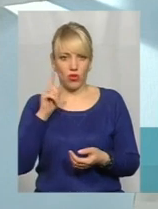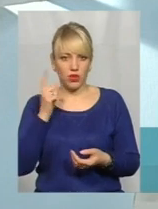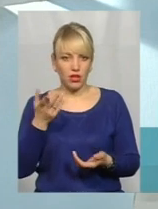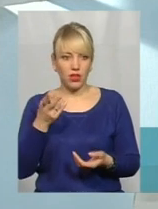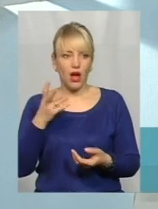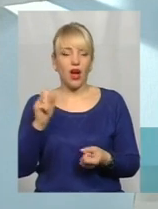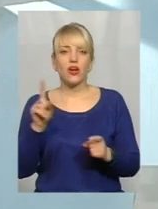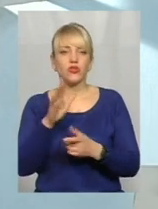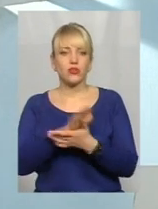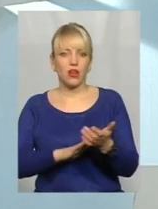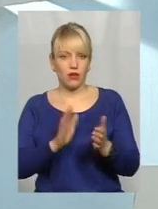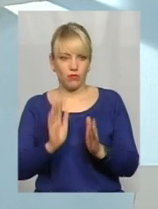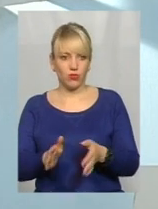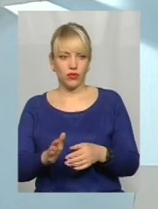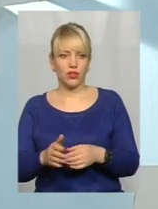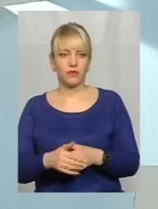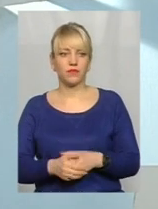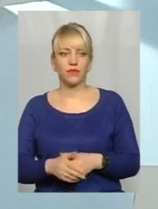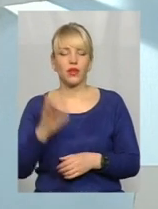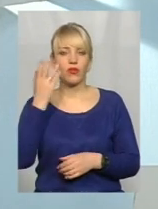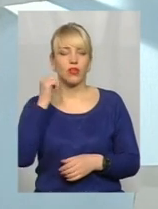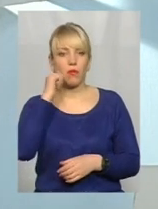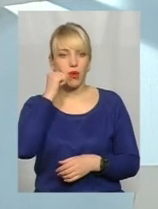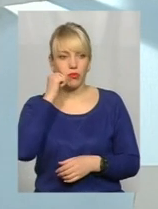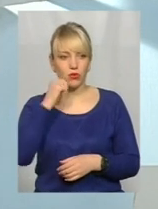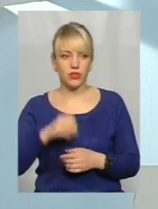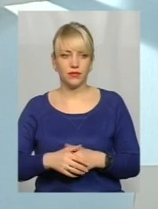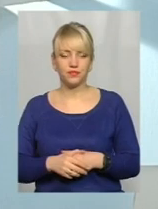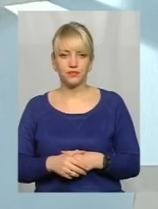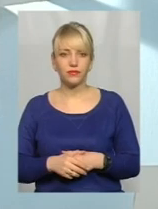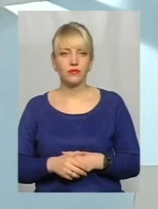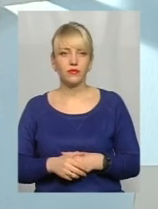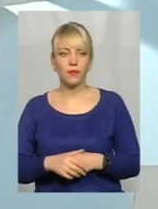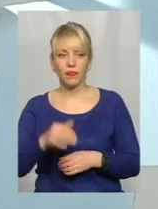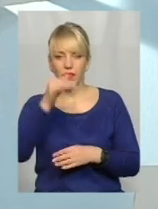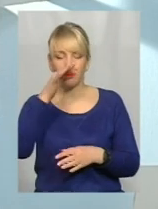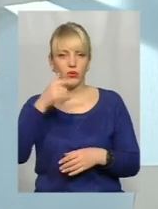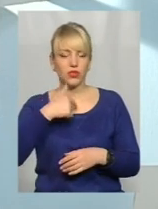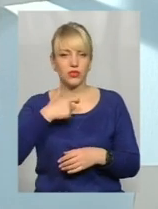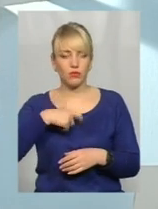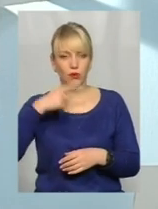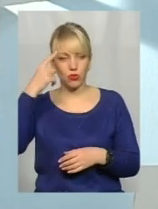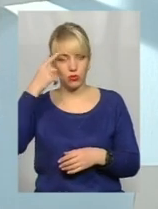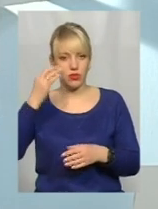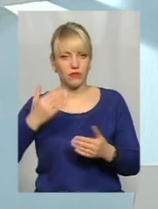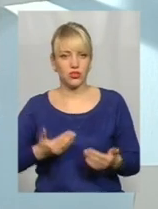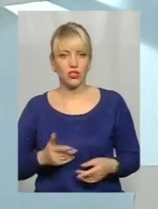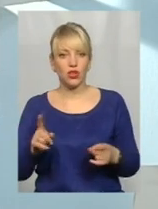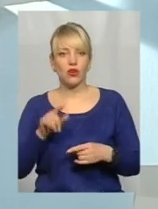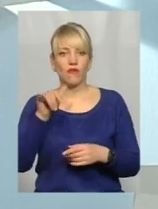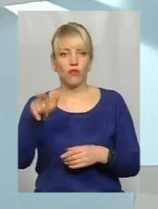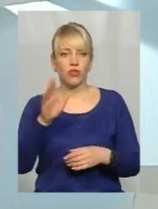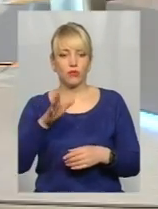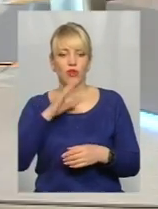а що буде далі? Тобто, да, коли там бабусі, вони навіть не могли подумати в житті, що вони будуть мати